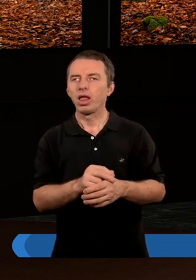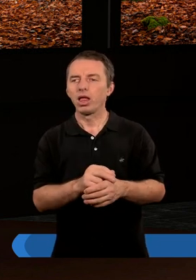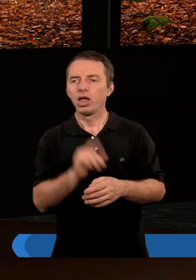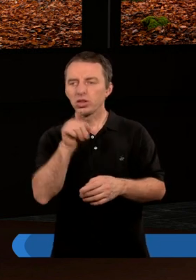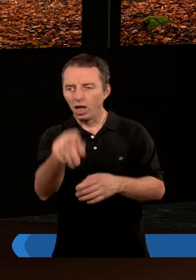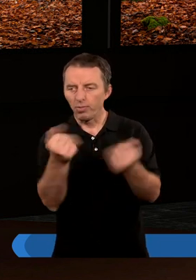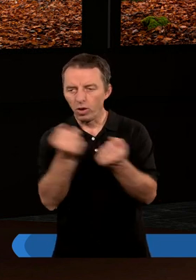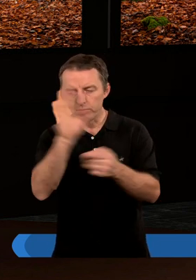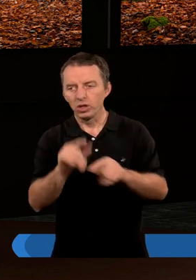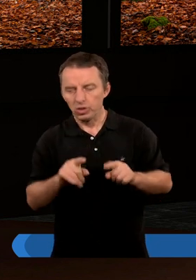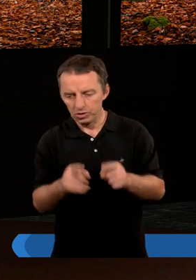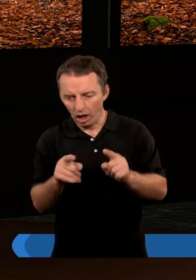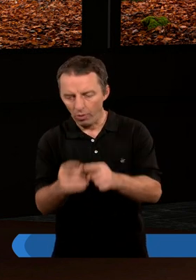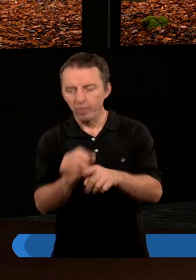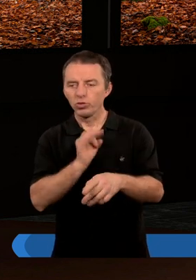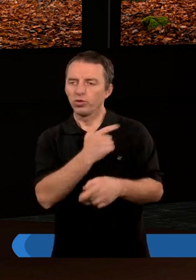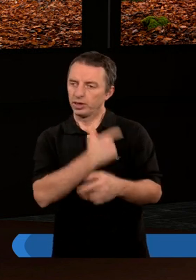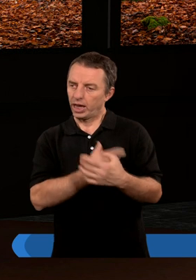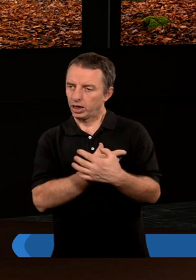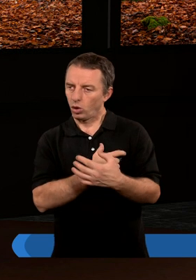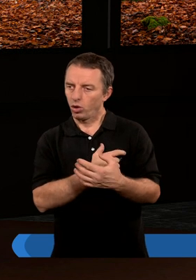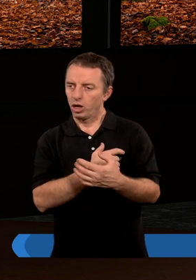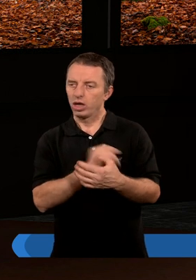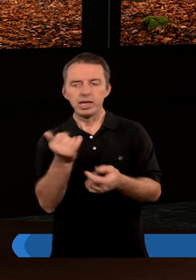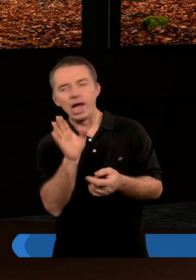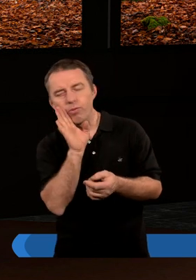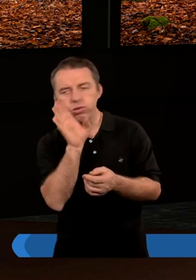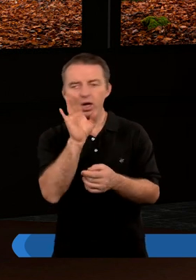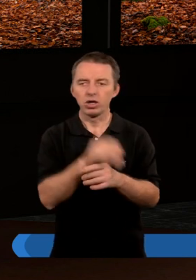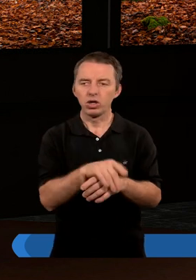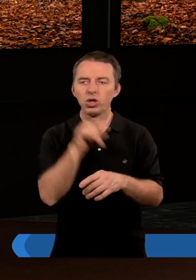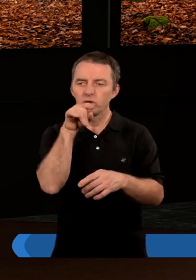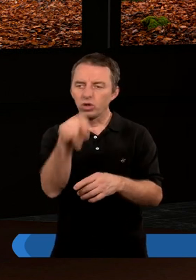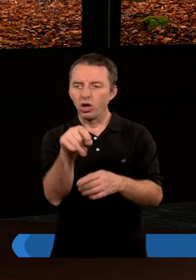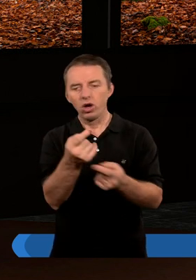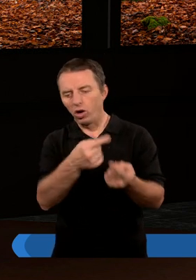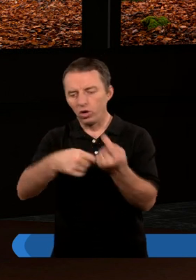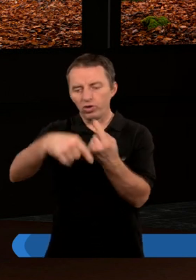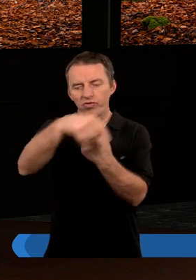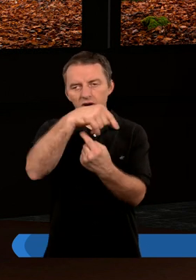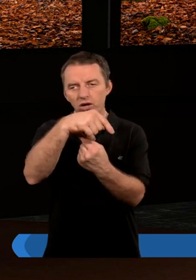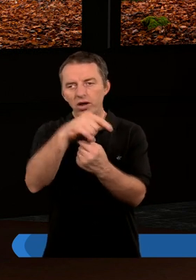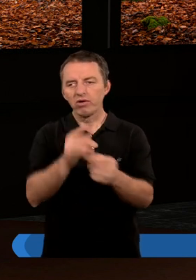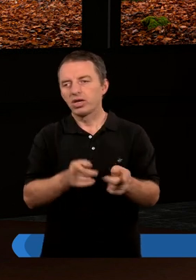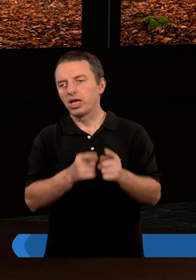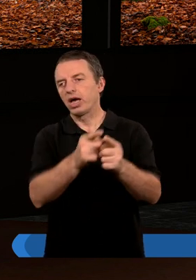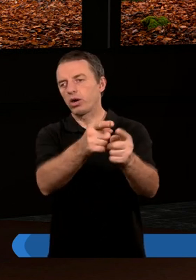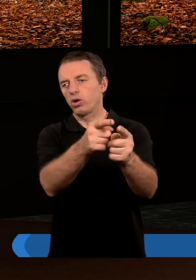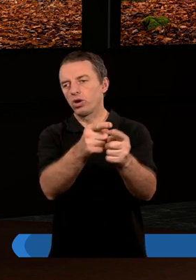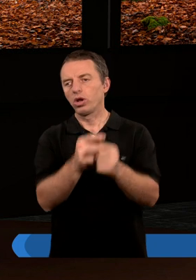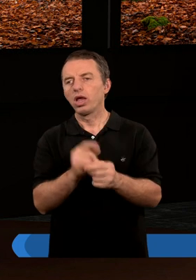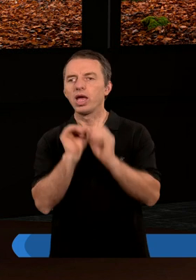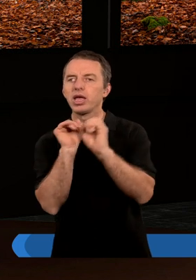i ta moc Boża zaczyna działać na jego serce, jakby automatycznie zwraca się w kierunku